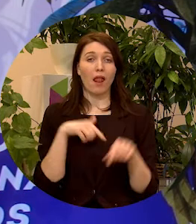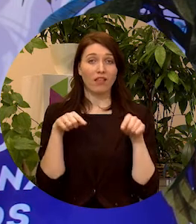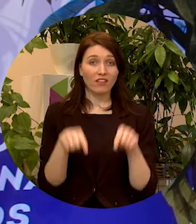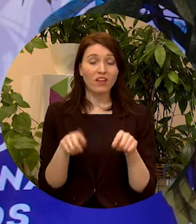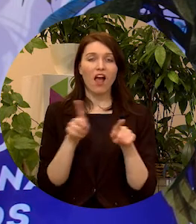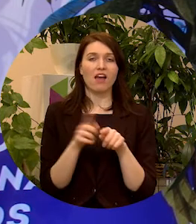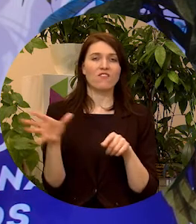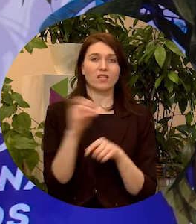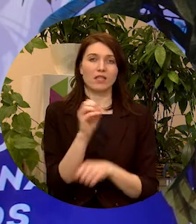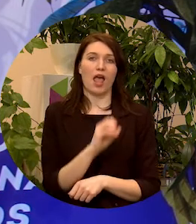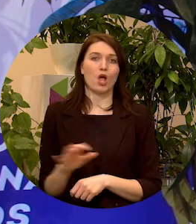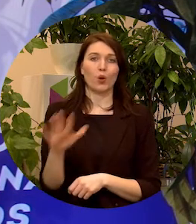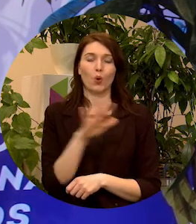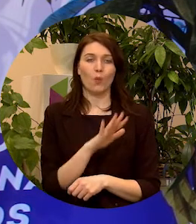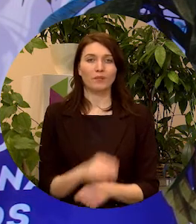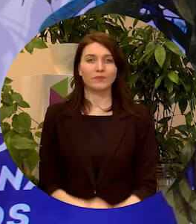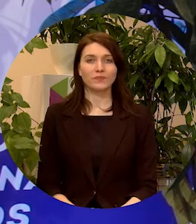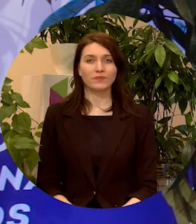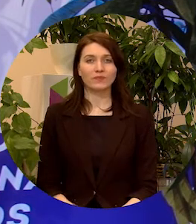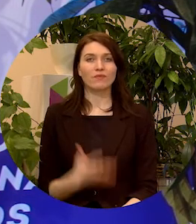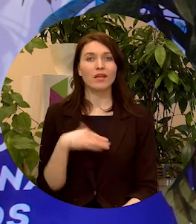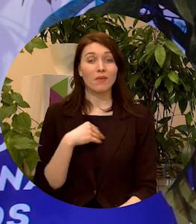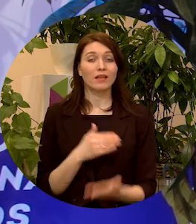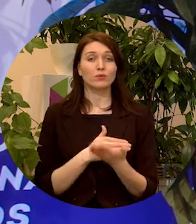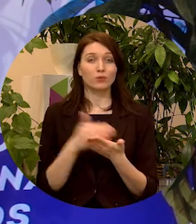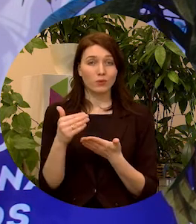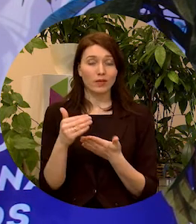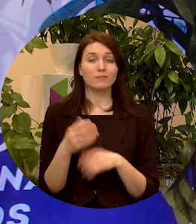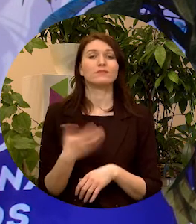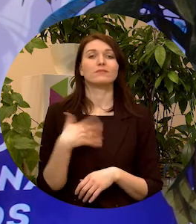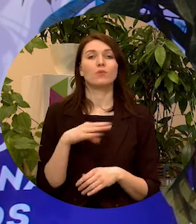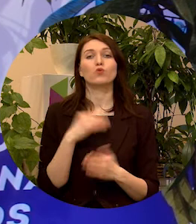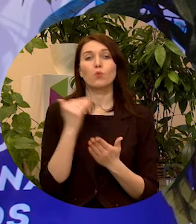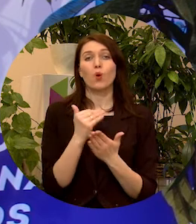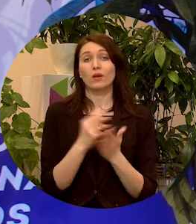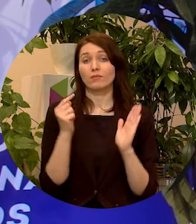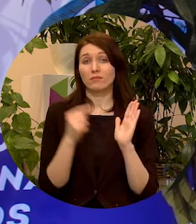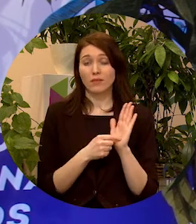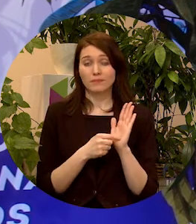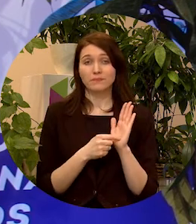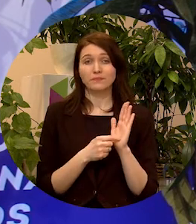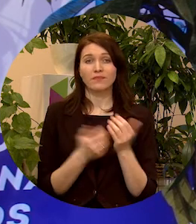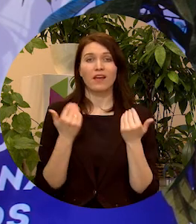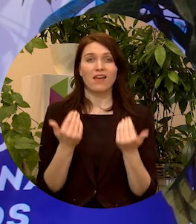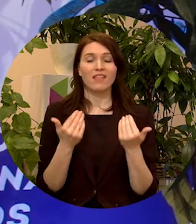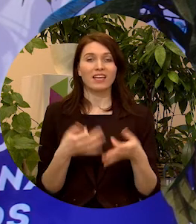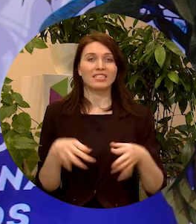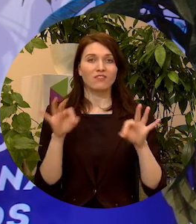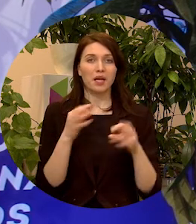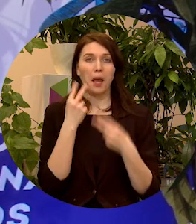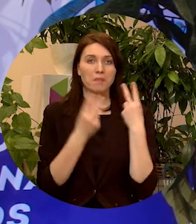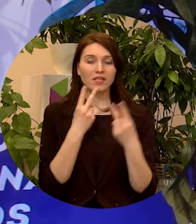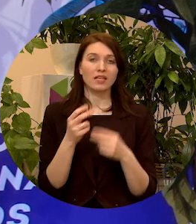noteikti arī visā Eiropā. Mēs dodamies tālāk mūsu programmā, un tagad ir svarīgi